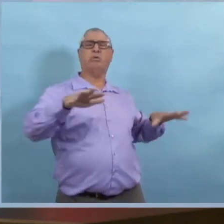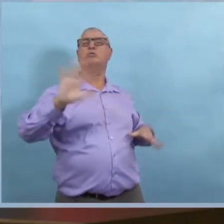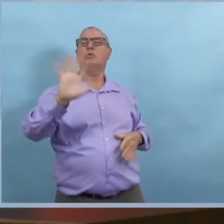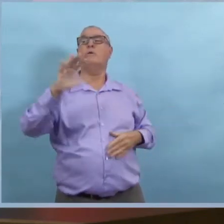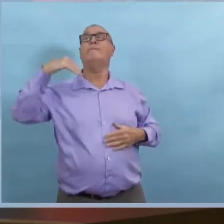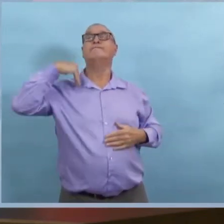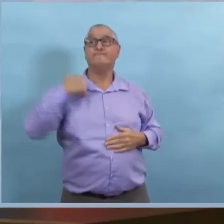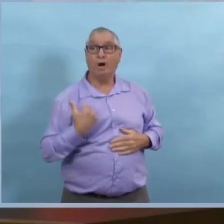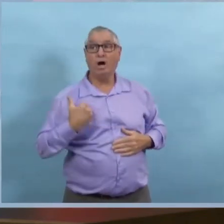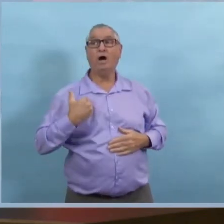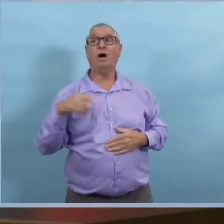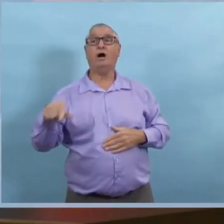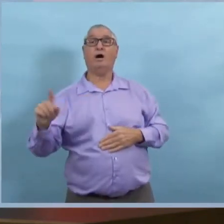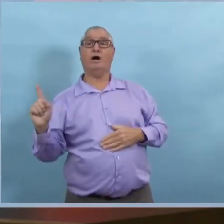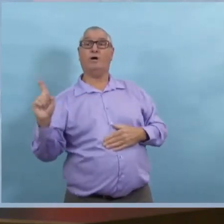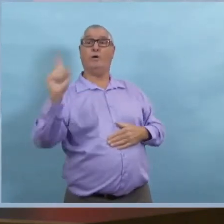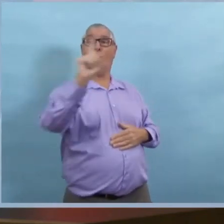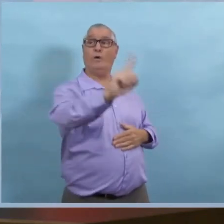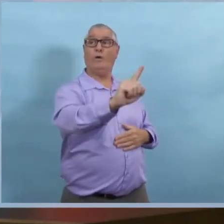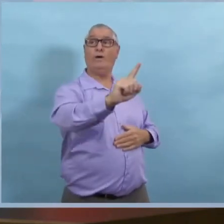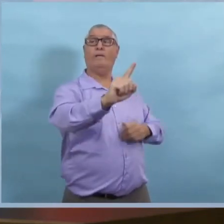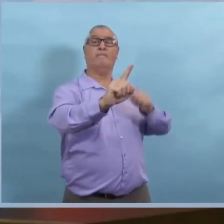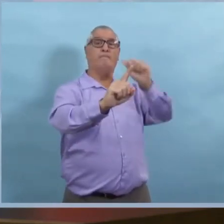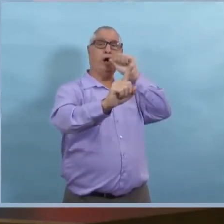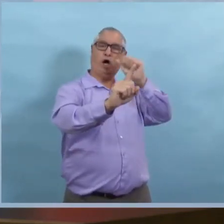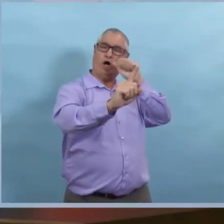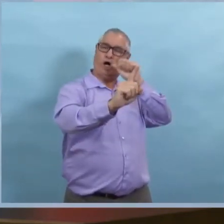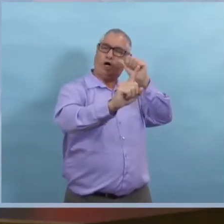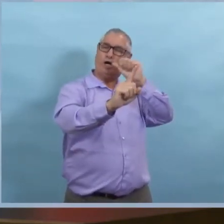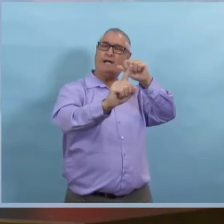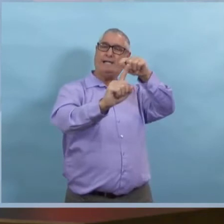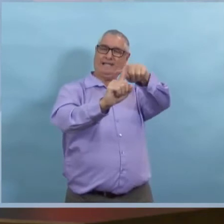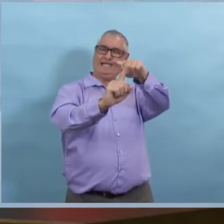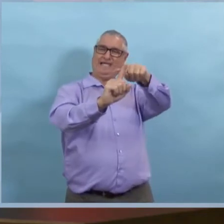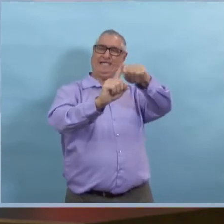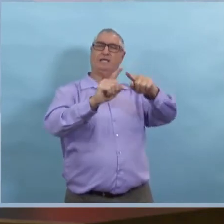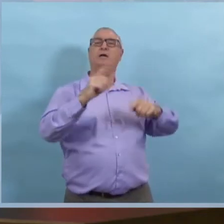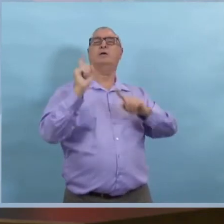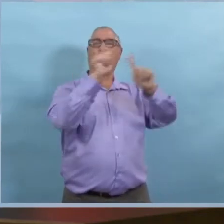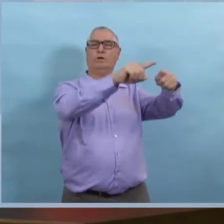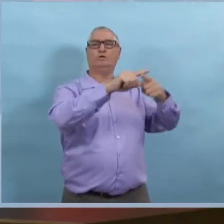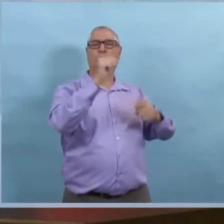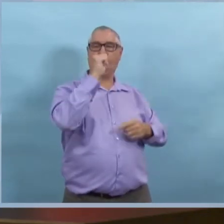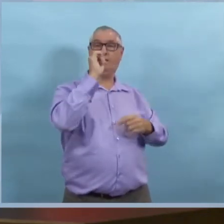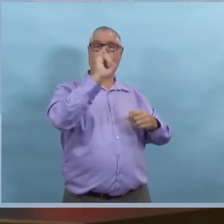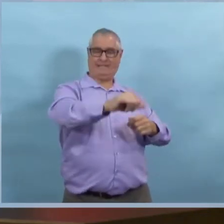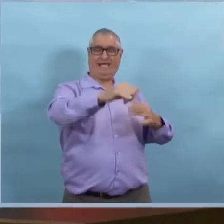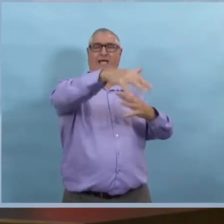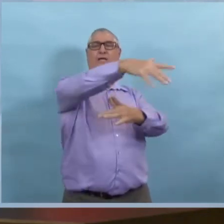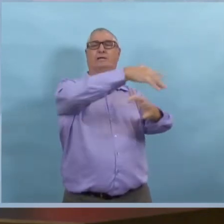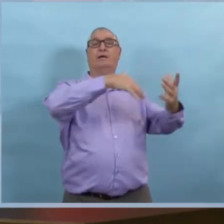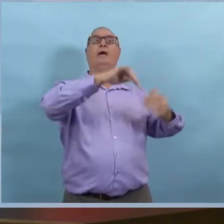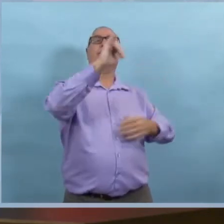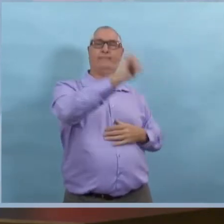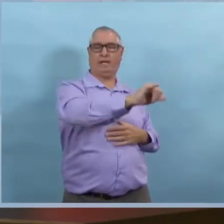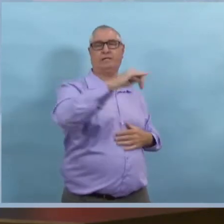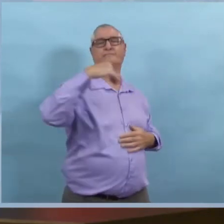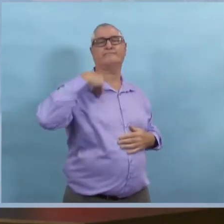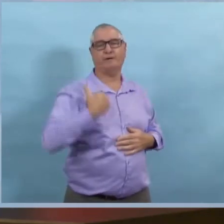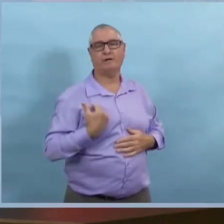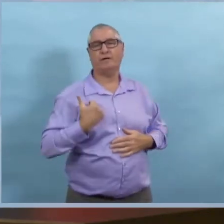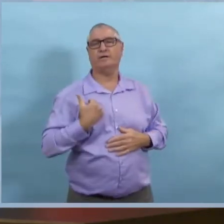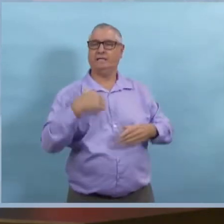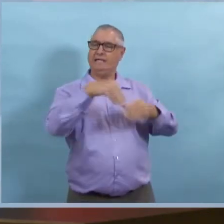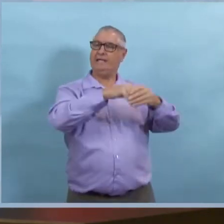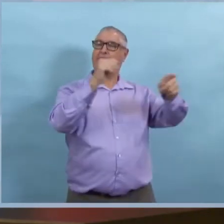se fait dans les bars, les restaurants. Nous avons vu de la transmission qui était à la fois au niveau des clients mais aussi du personnel et